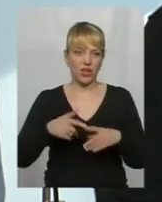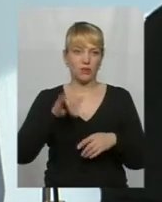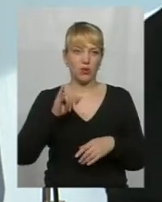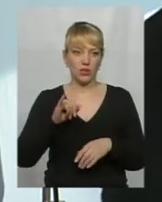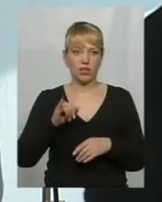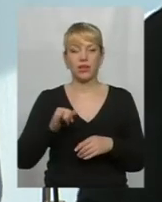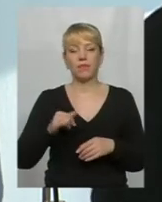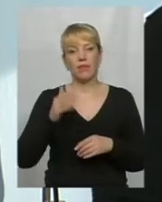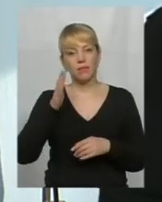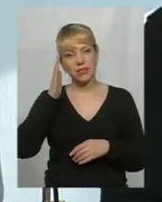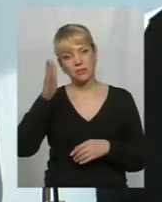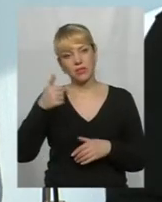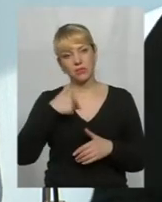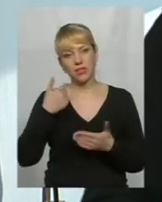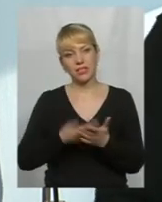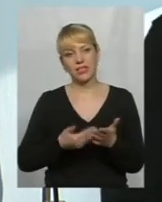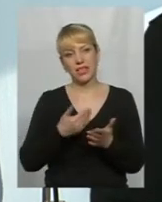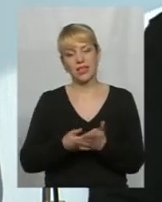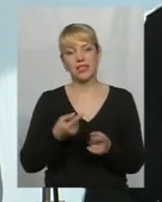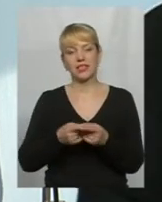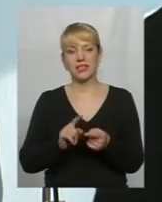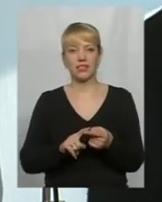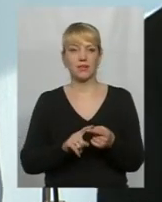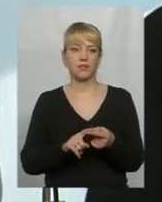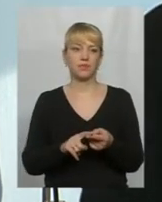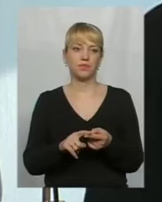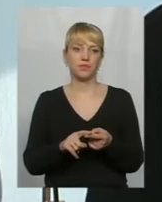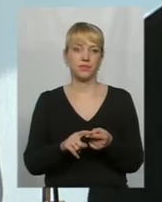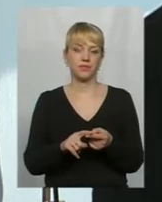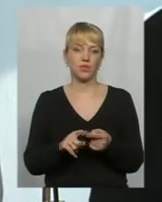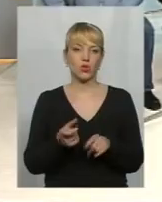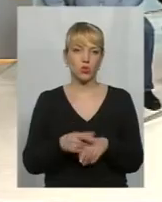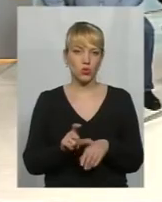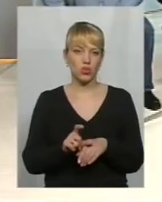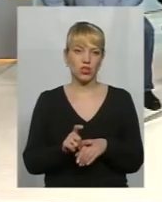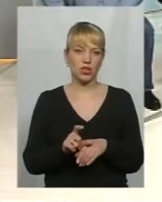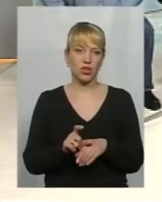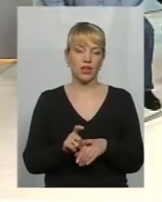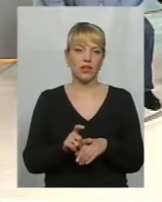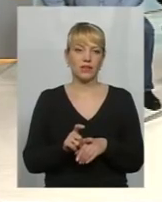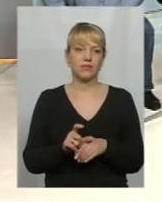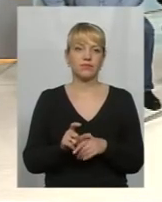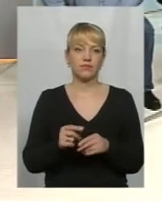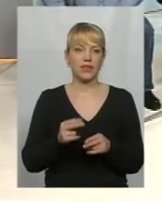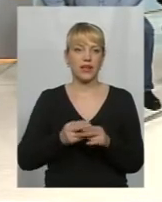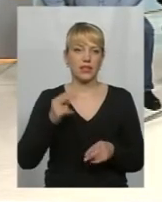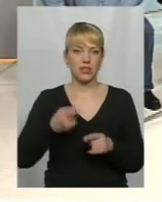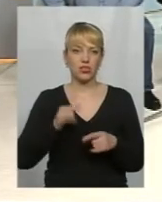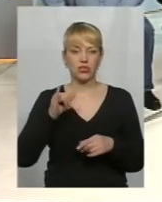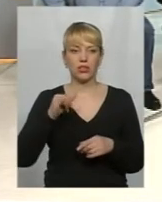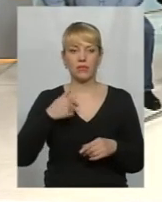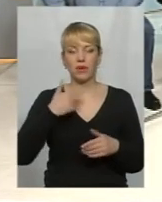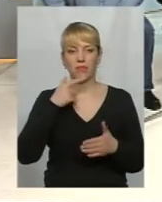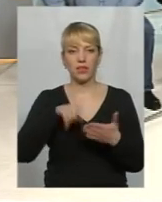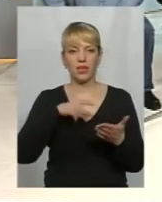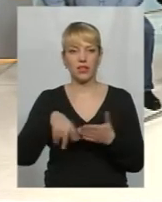Тобто, перспективи, мені здається, дуже критичні. У мене запитання до пана Вікторії і пана Валерія.